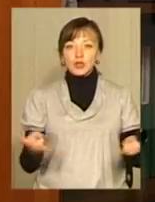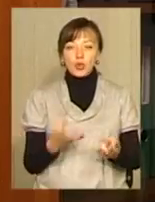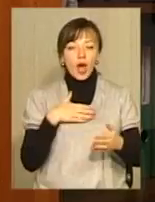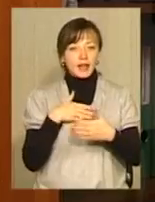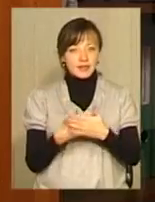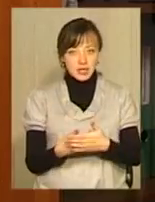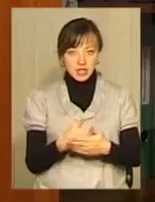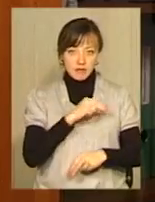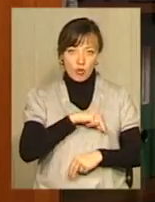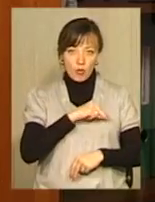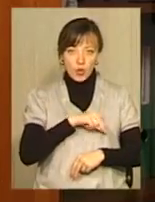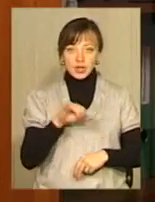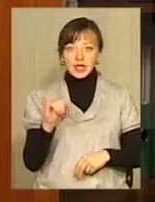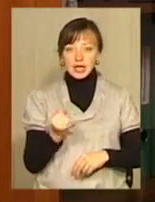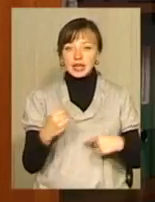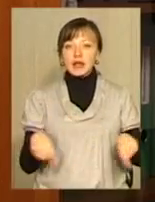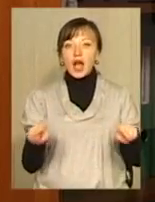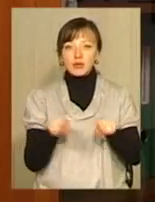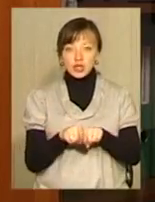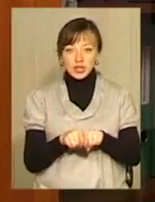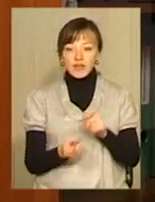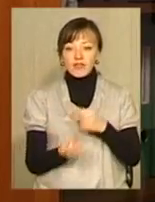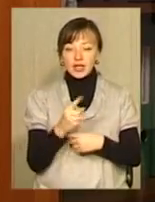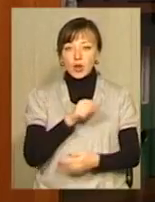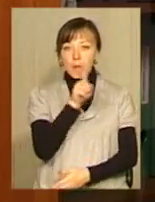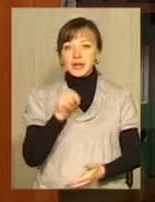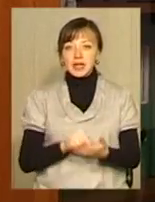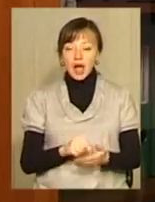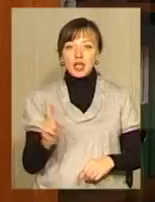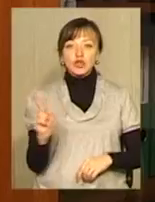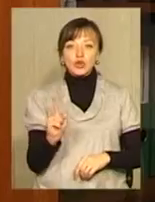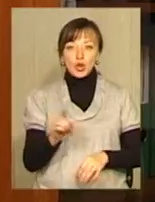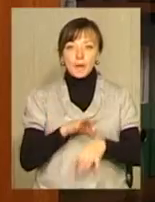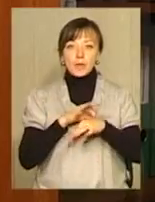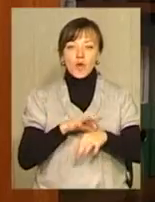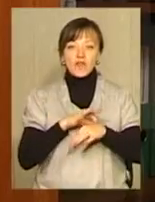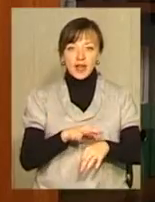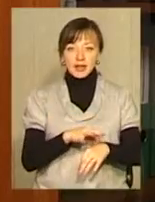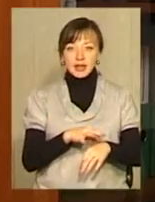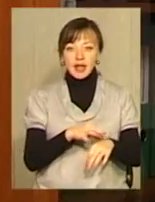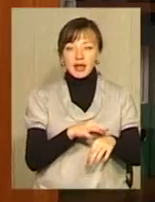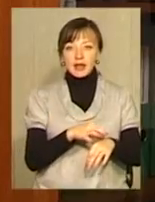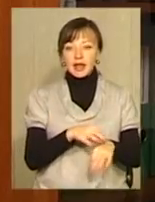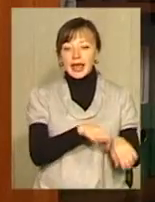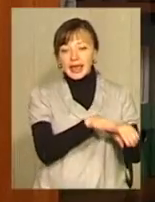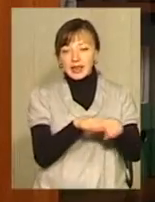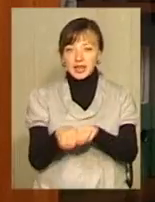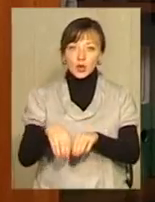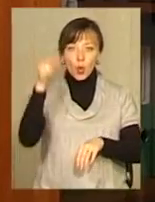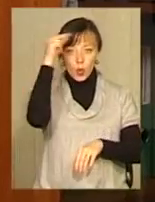активізації в роботі і таким чином виникло питання щодо проведення єдиного уроку